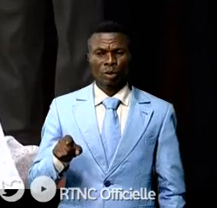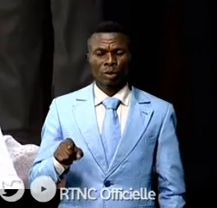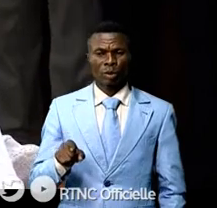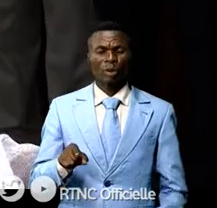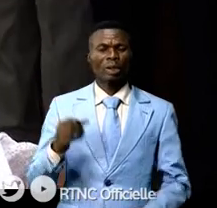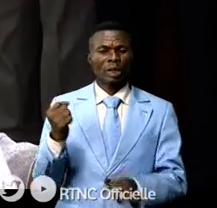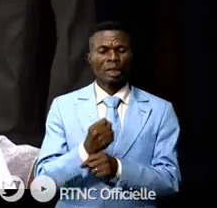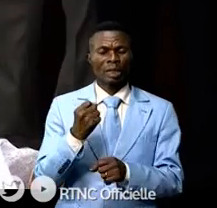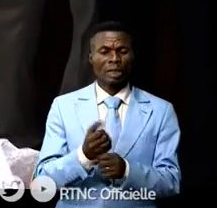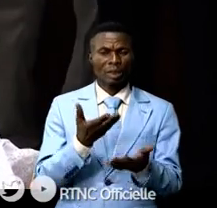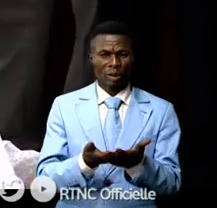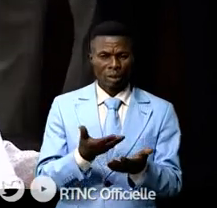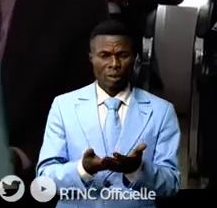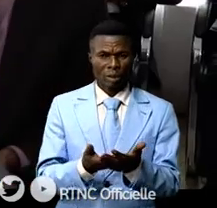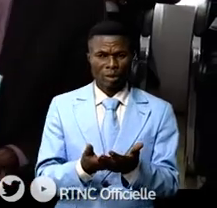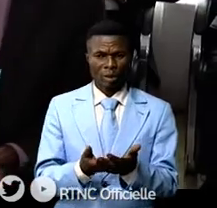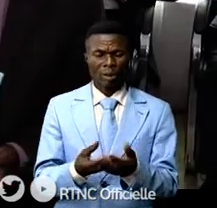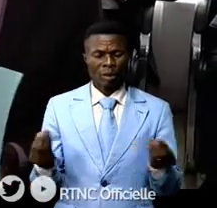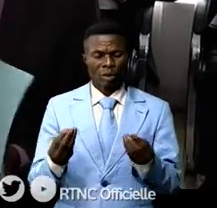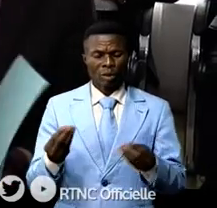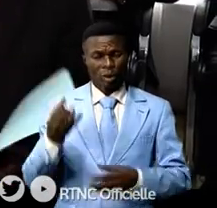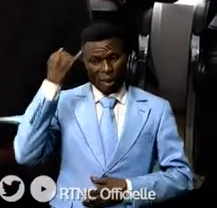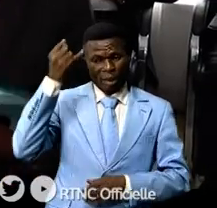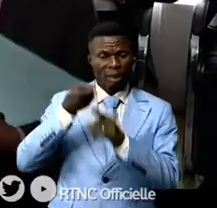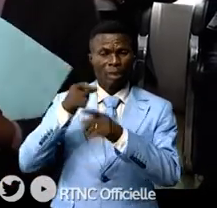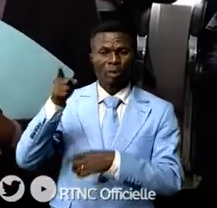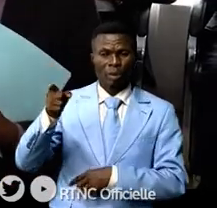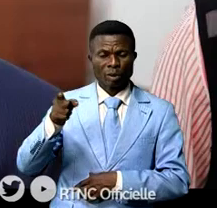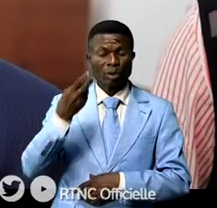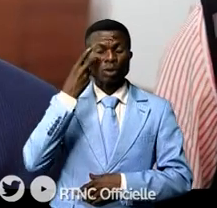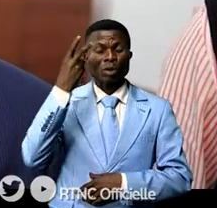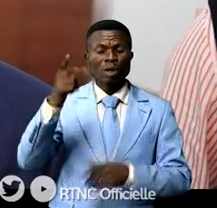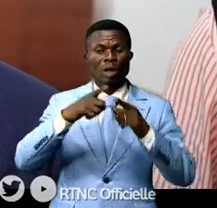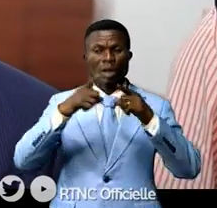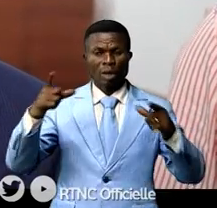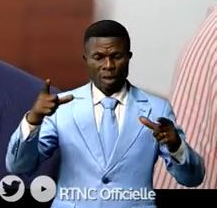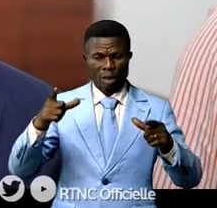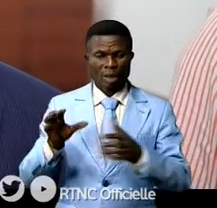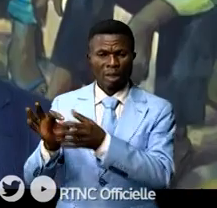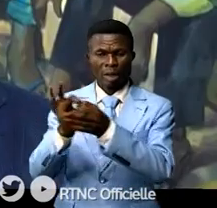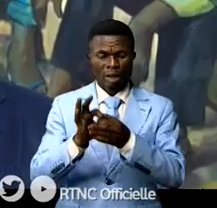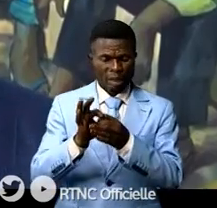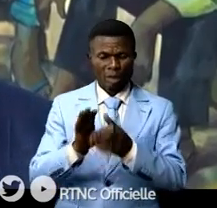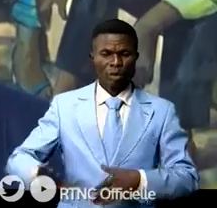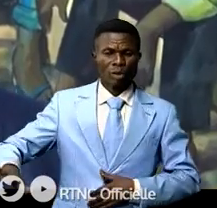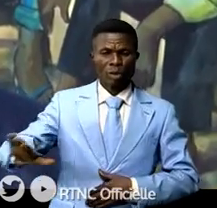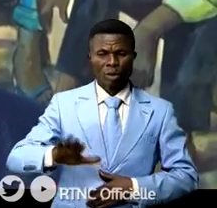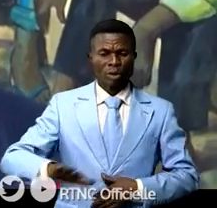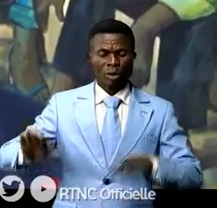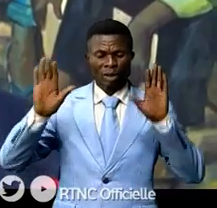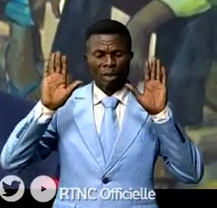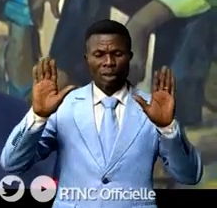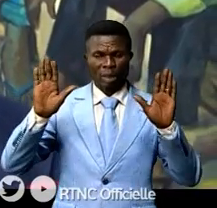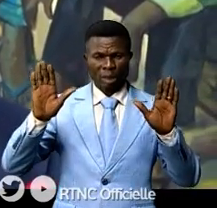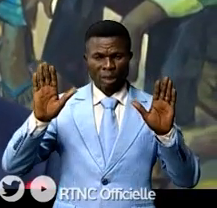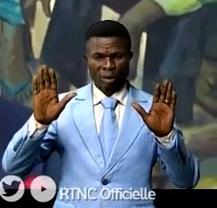pleine législature, parce qu'il a voulu qu'à travers sa vision qu'on appelle l'Union sacrée de la nation, il